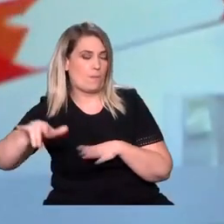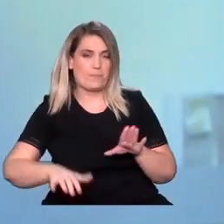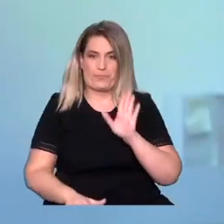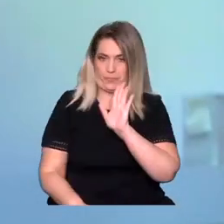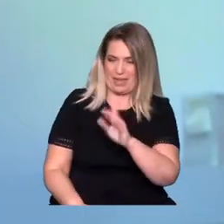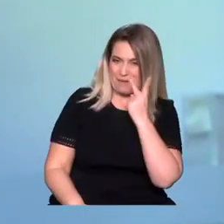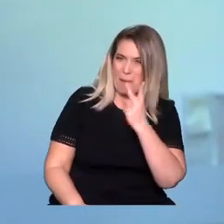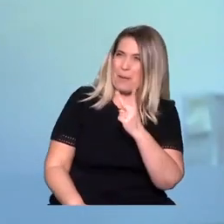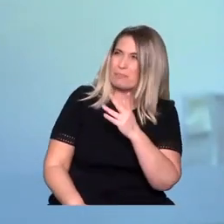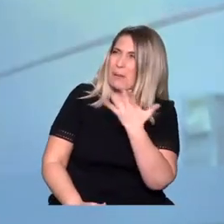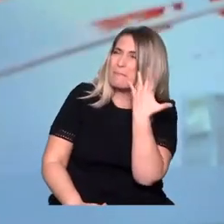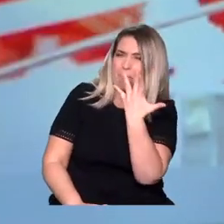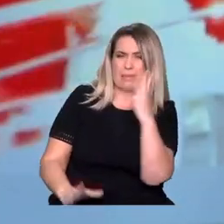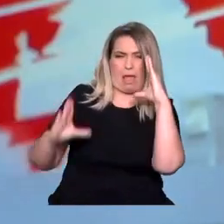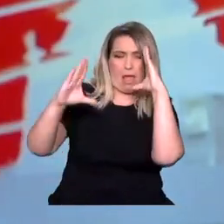ακόμα